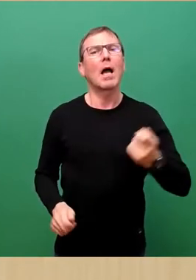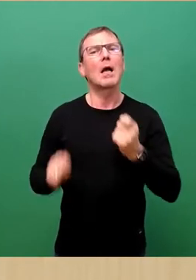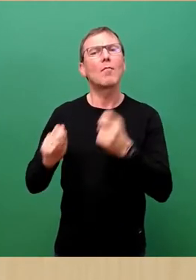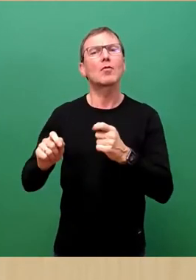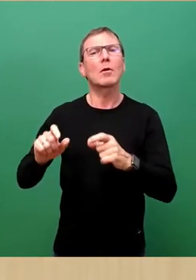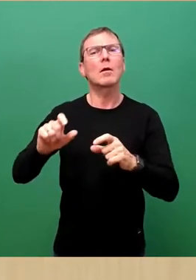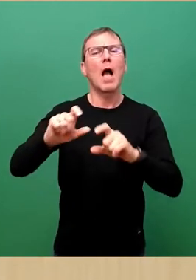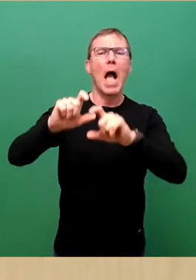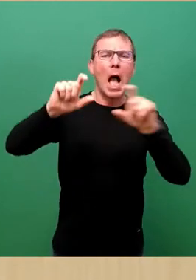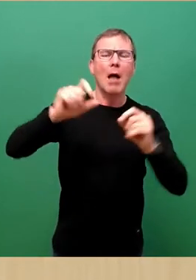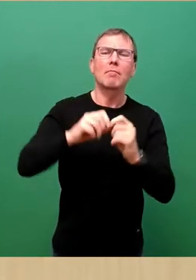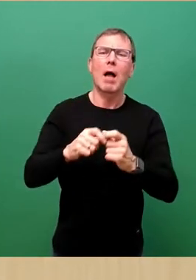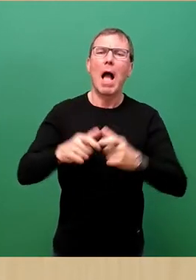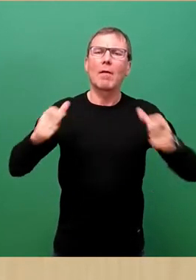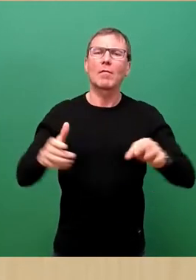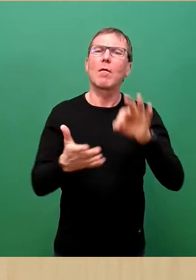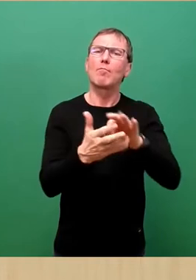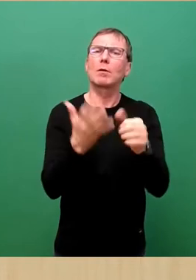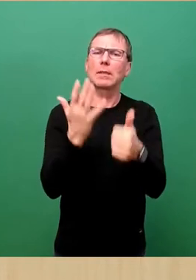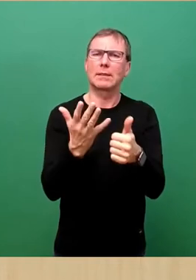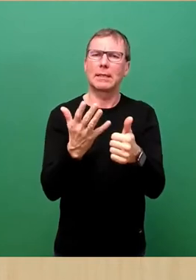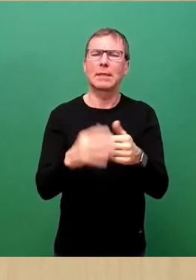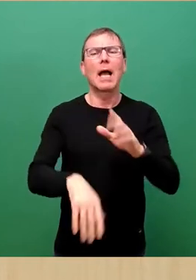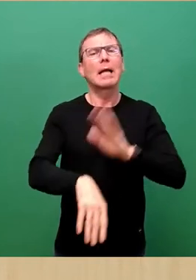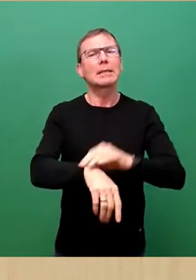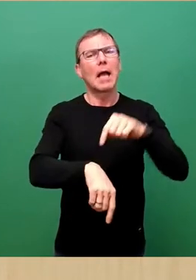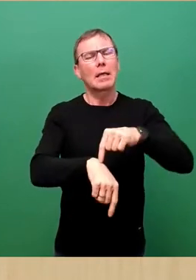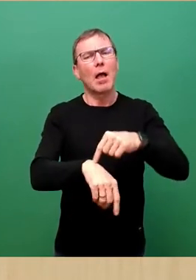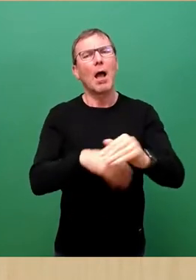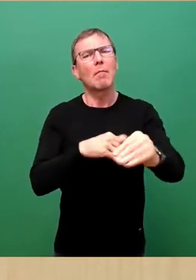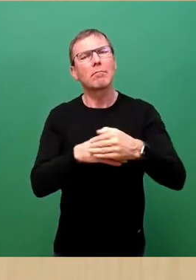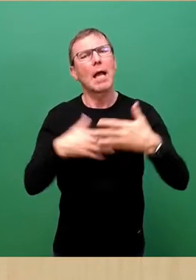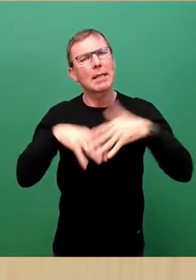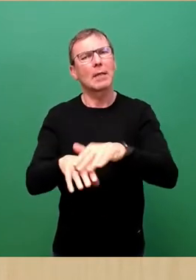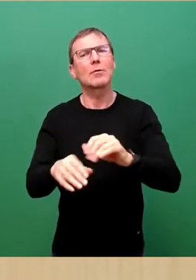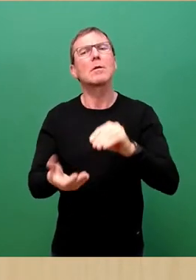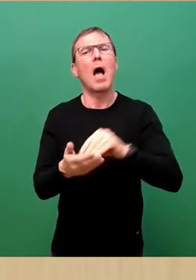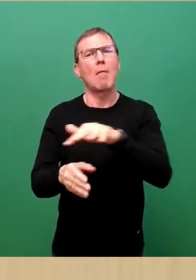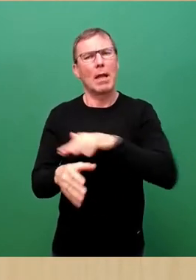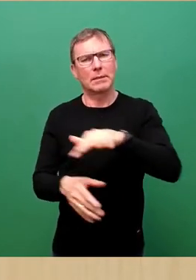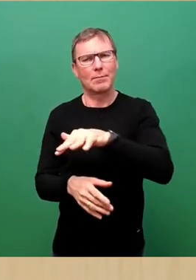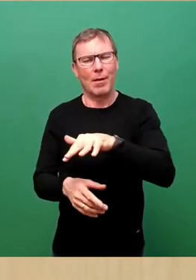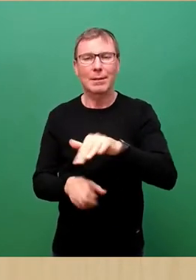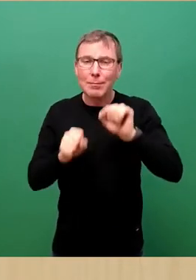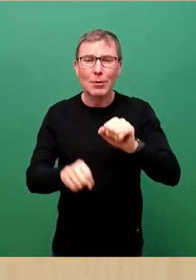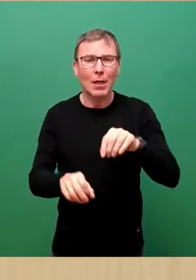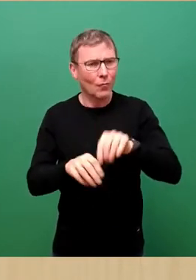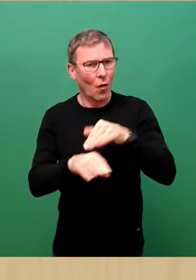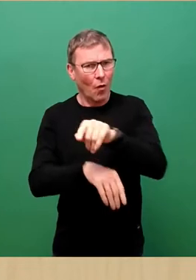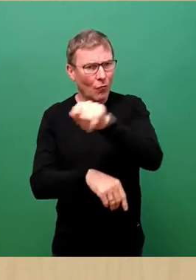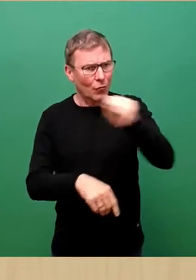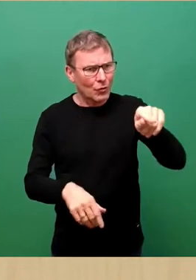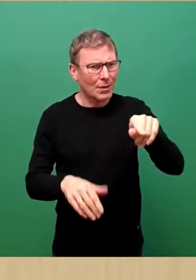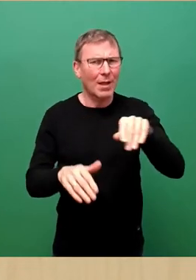eingebracht. Eine zeitnahe Integration in den Arbeitsmarkt bzw. überhaupt die Möglichkeit für Geflüchtete zu arbeiten sollte deutlich